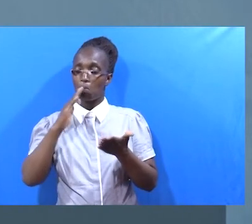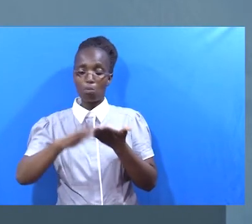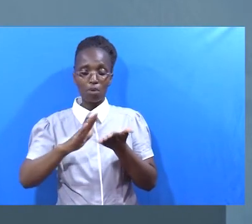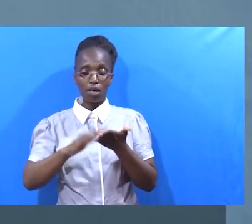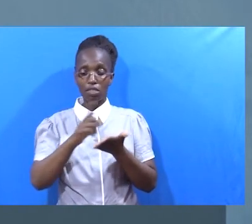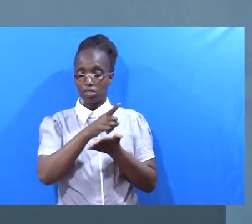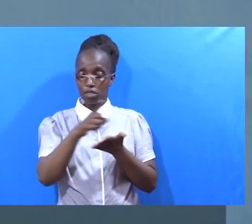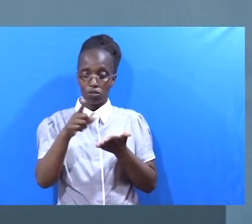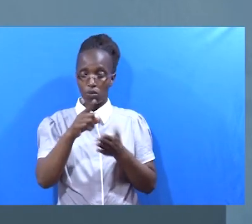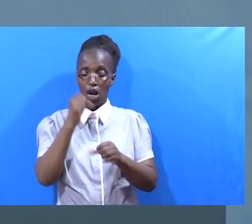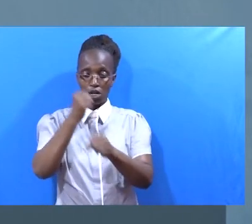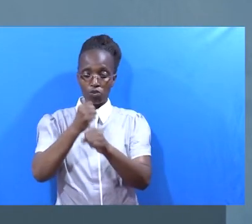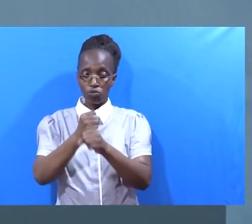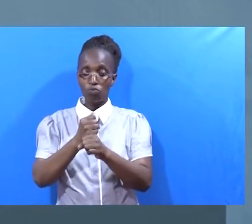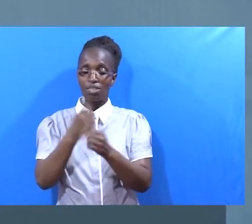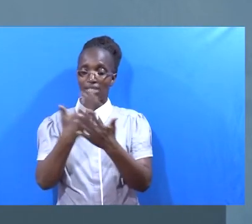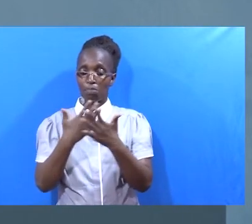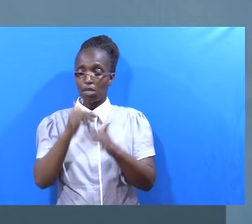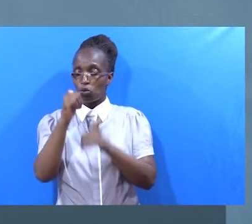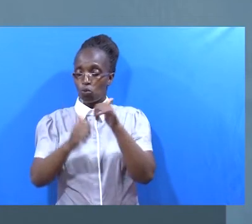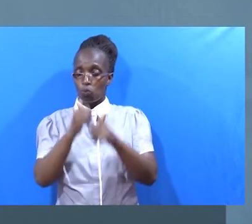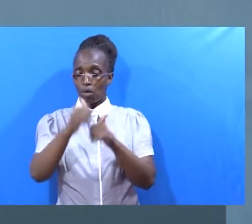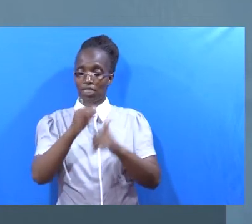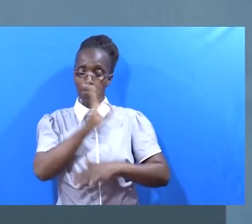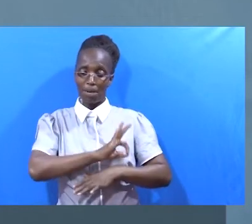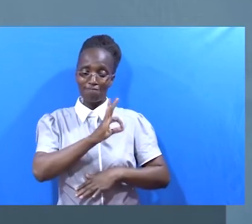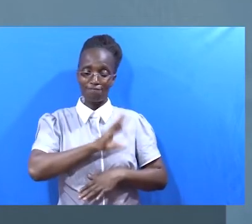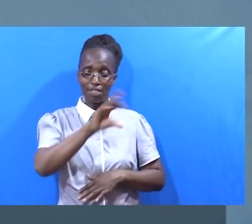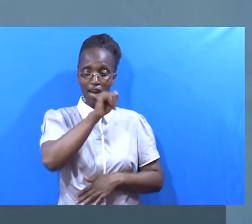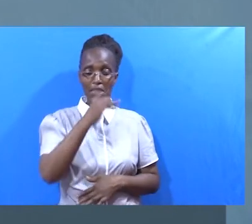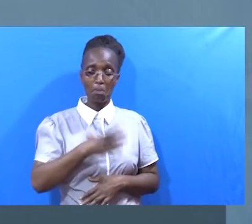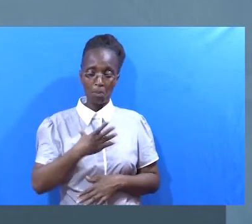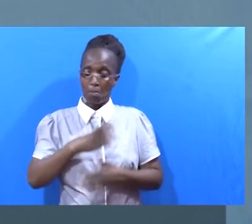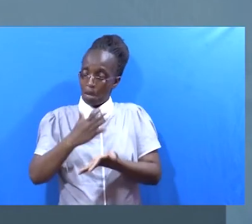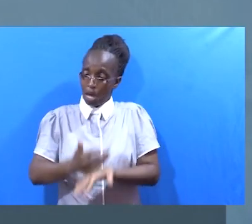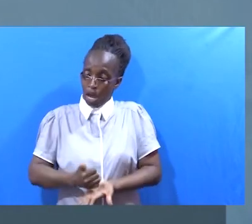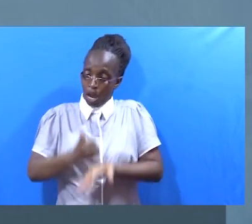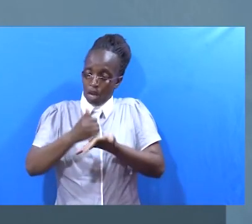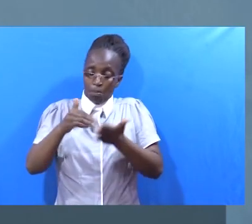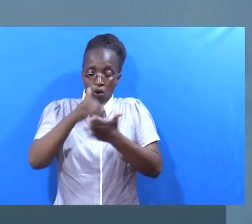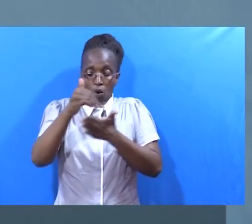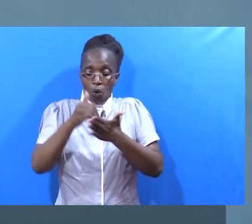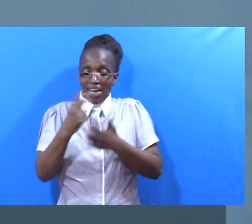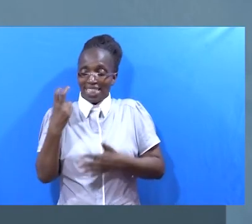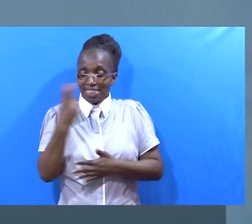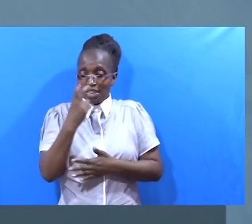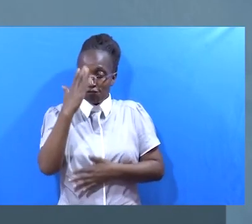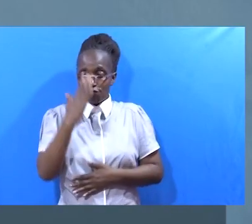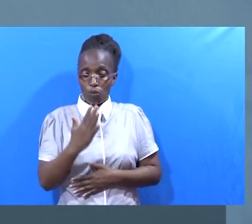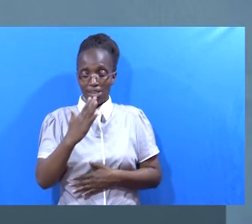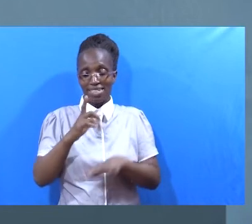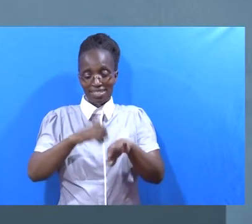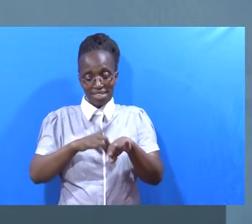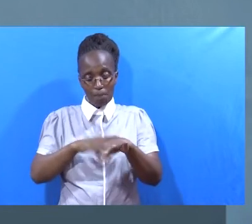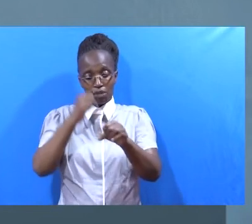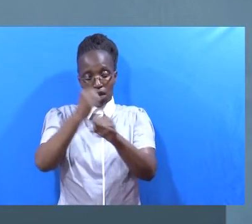Na maisha ambao ya nafaa Na ata na leta manufaa kwa wengine Saidie mtazamaji wangu siku ya leo Hili anapo endelia na